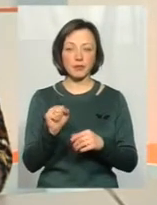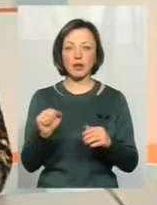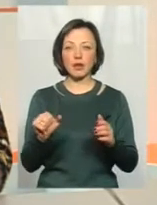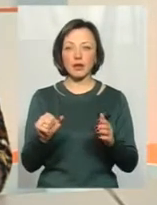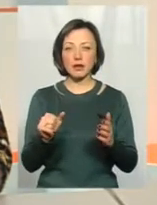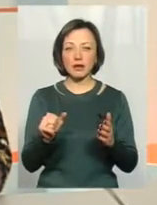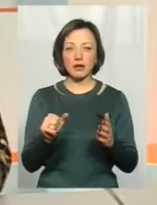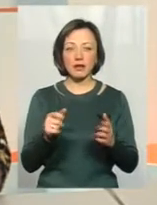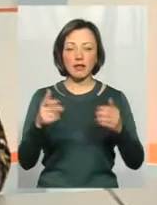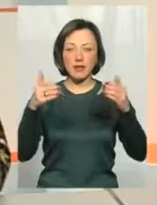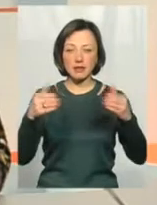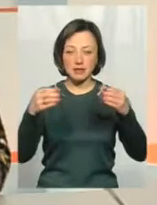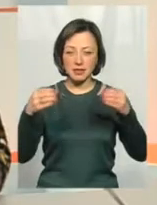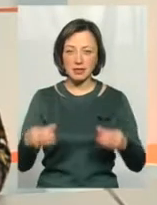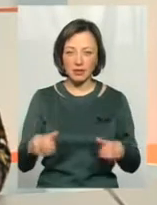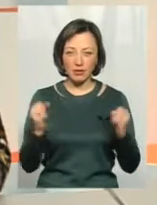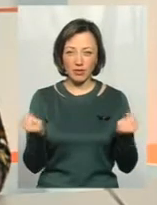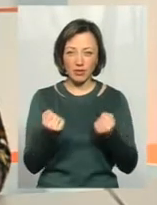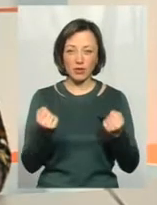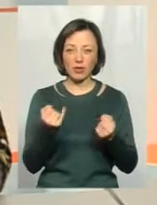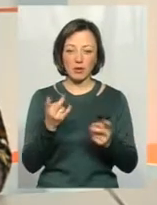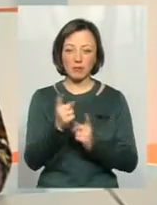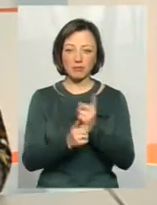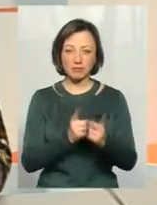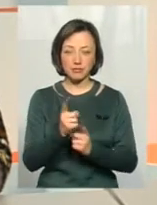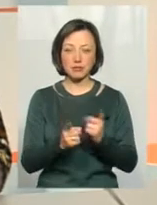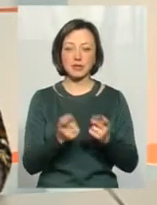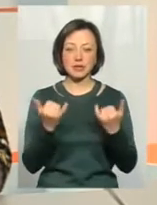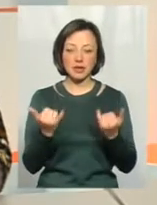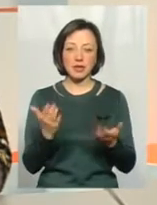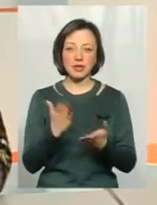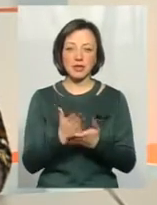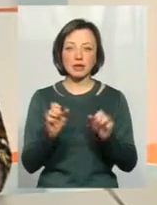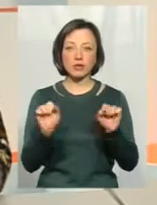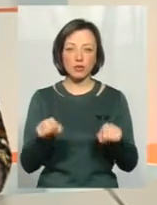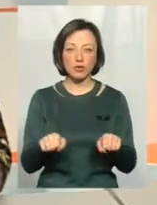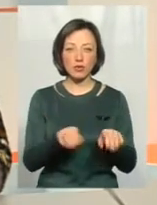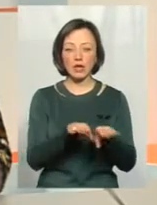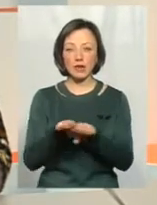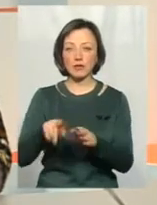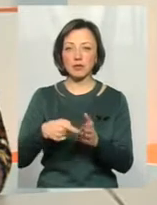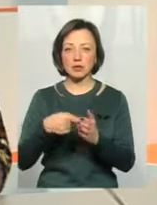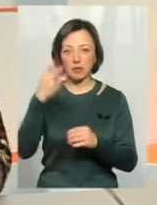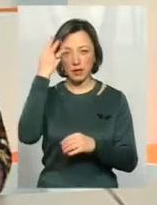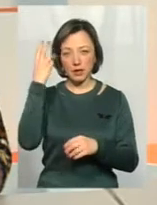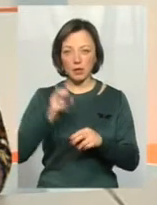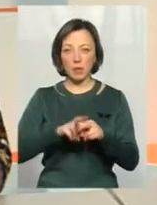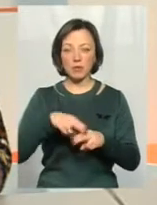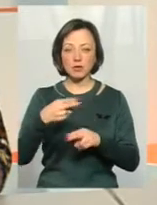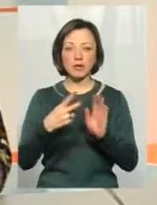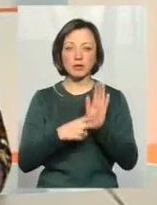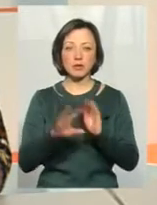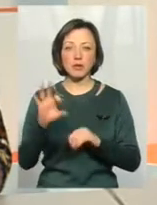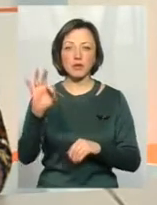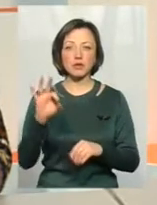і грошей, на стінах, які не утеплені, які треба модернізувати. Проте зараз є змога навіть на лінії міста Хмельницького відкомпенсувати 75